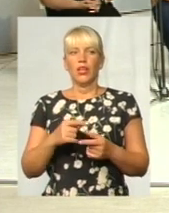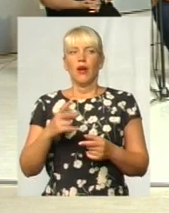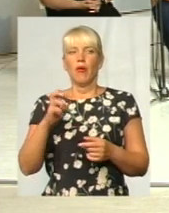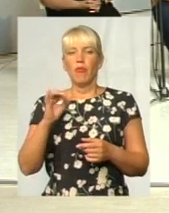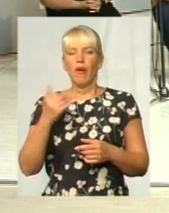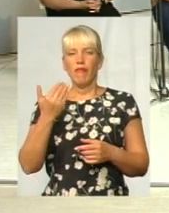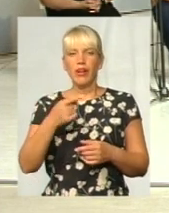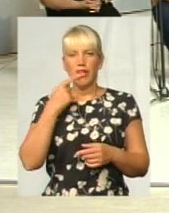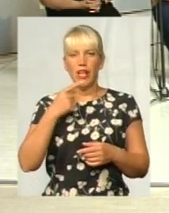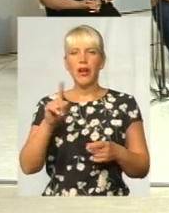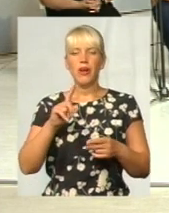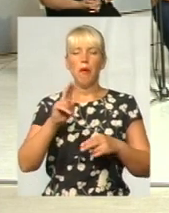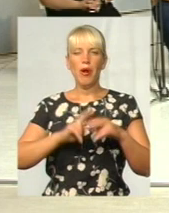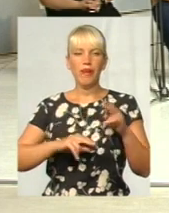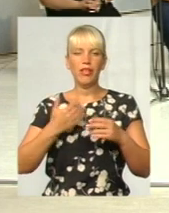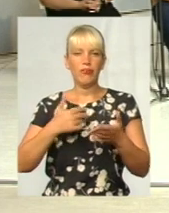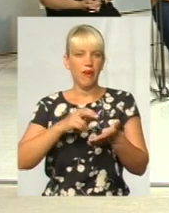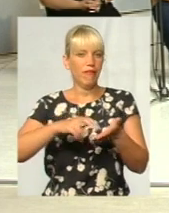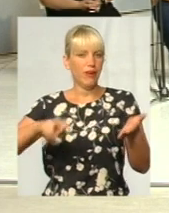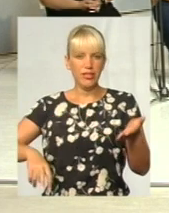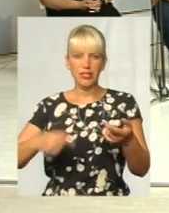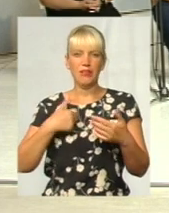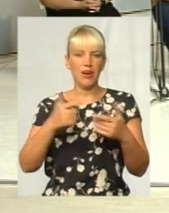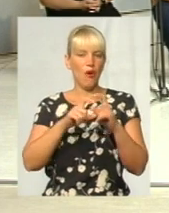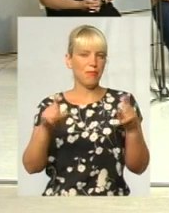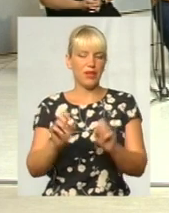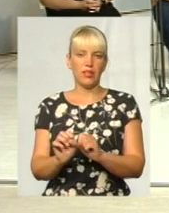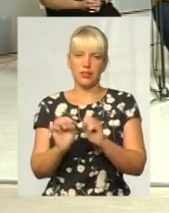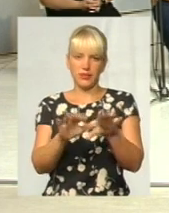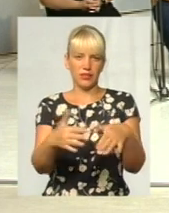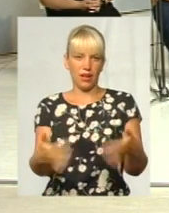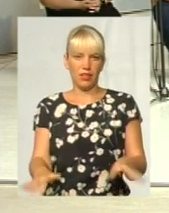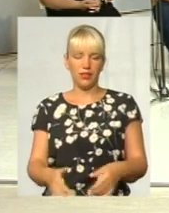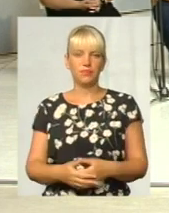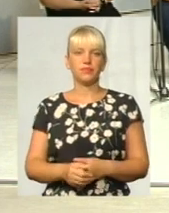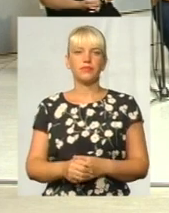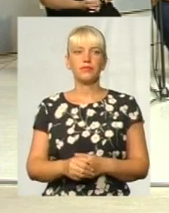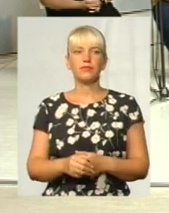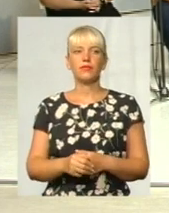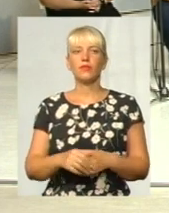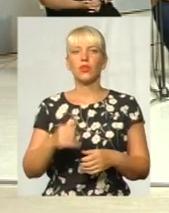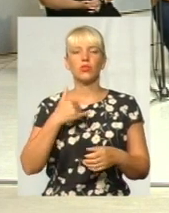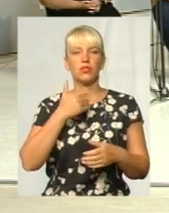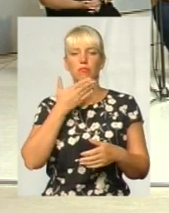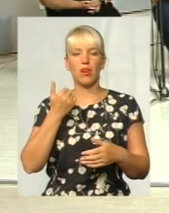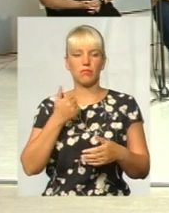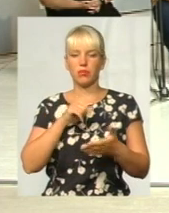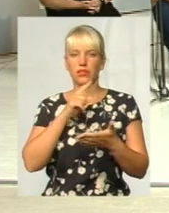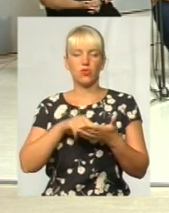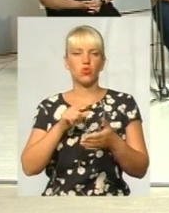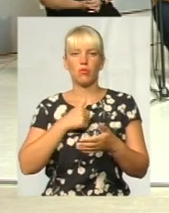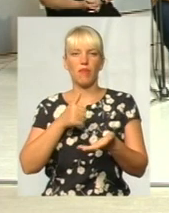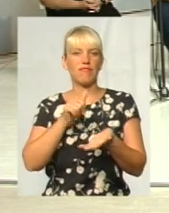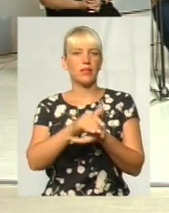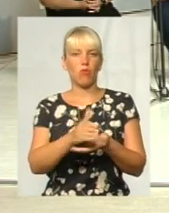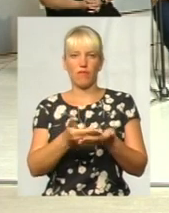зазначили, ми з будівництва вийшли, ми об'єкт передали. Так, не ставить питання, що ми відмовилися від об